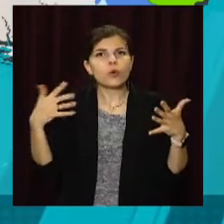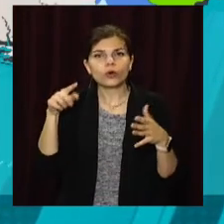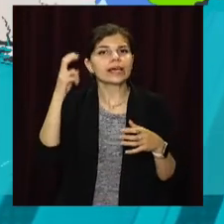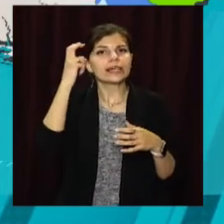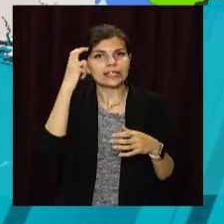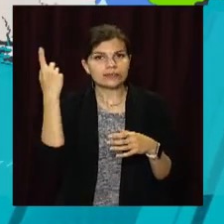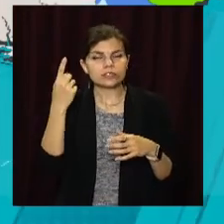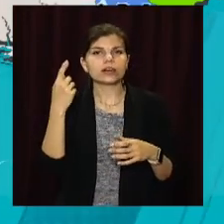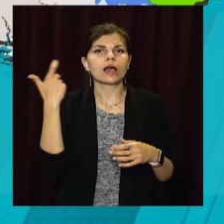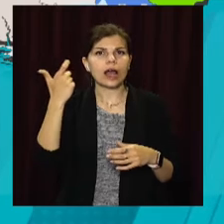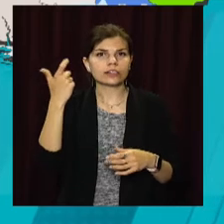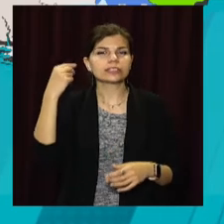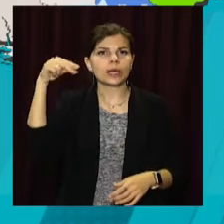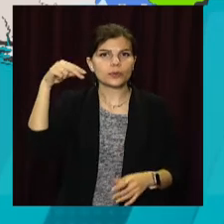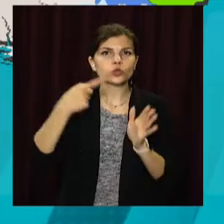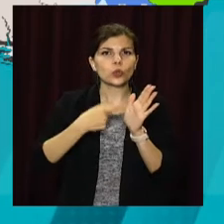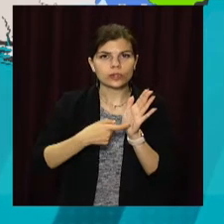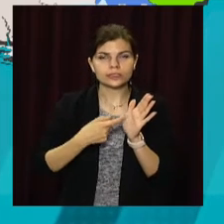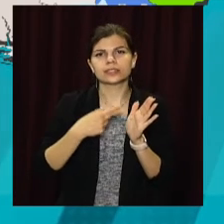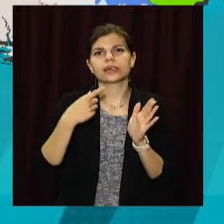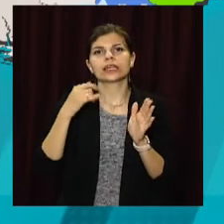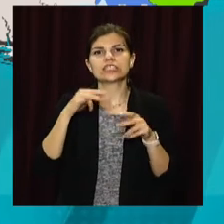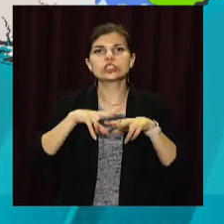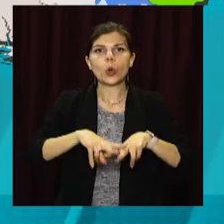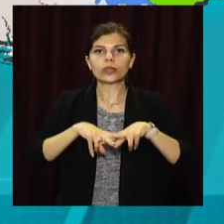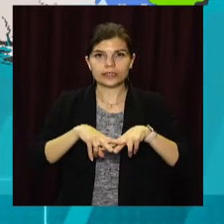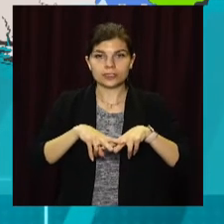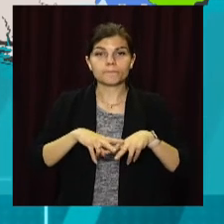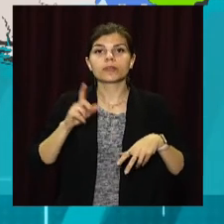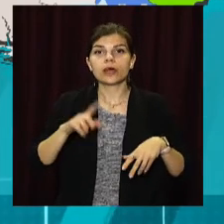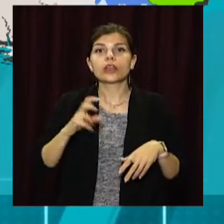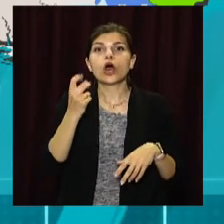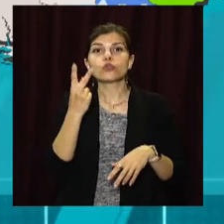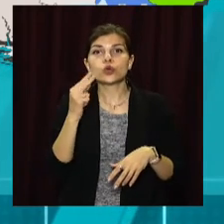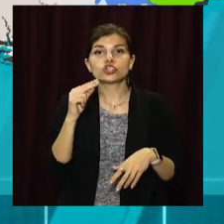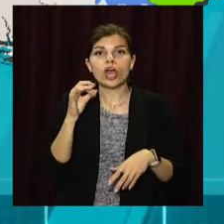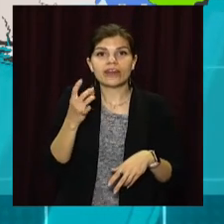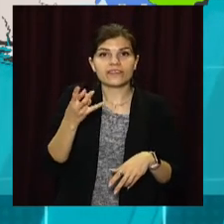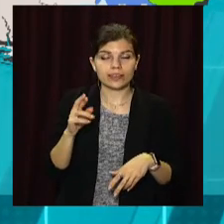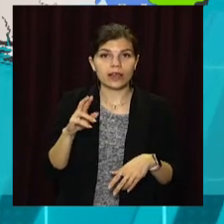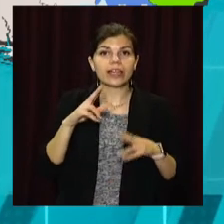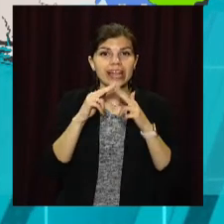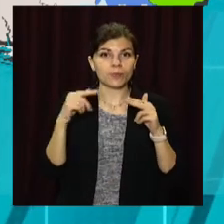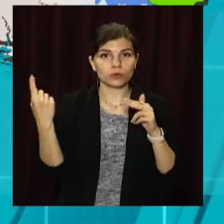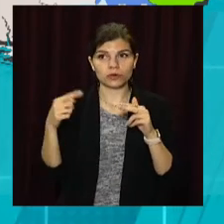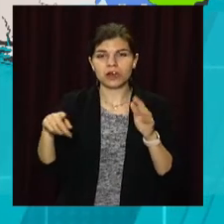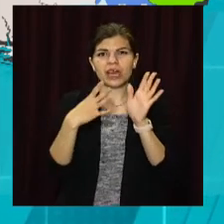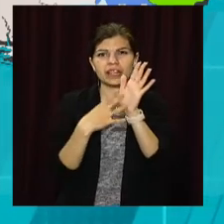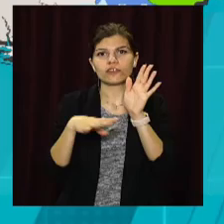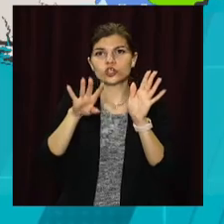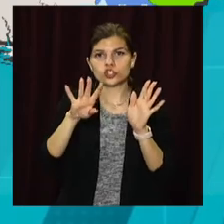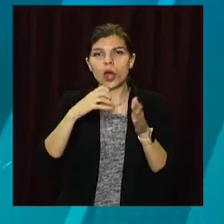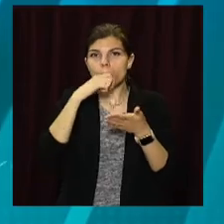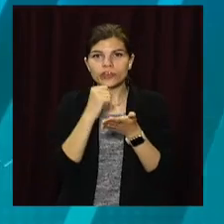Київській, Харківській, Запорізькій, Донецькій областях та столиці. Станом на 2 червня на Дніпропетровщині підтвердили 94